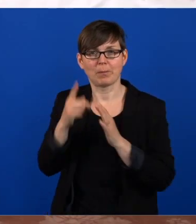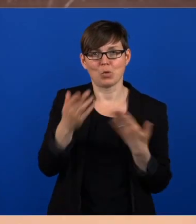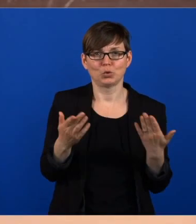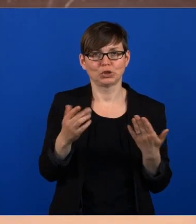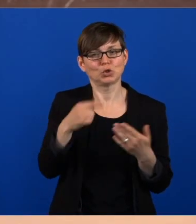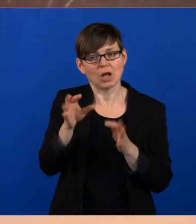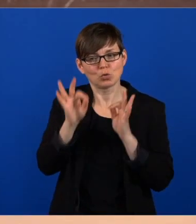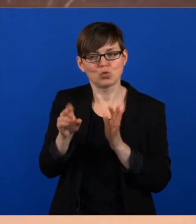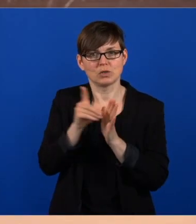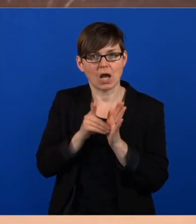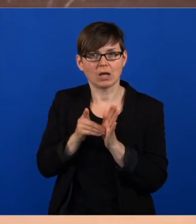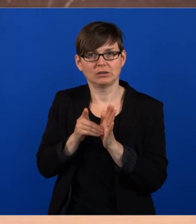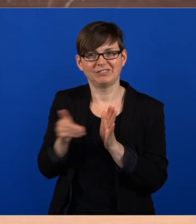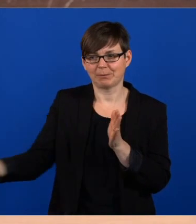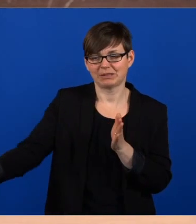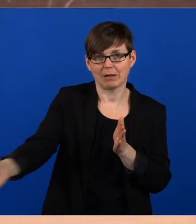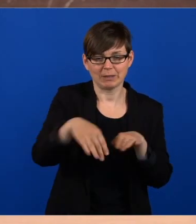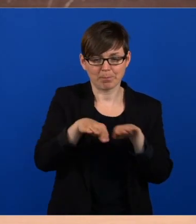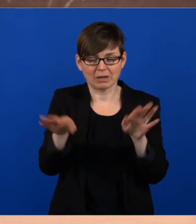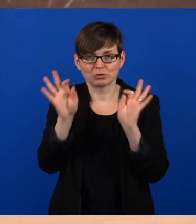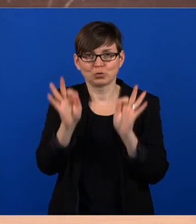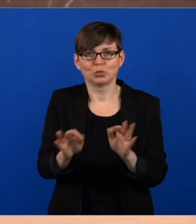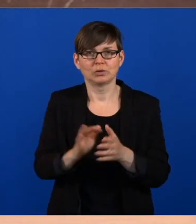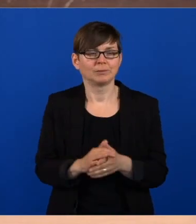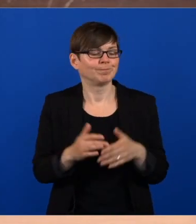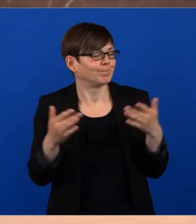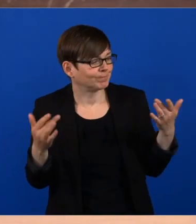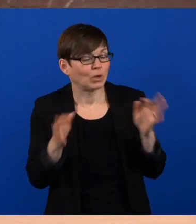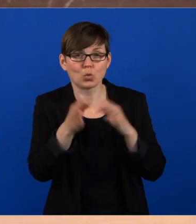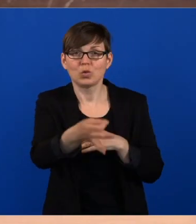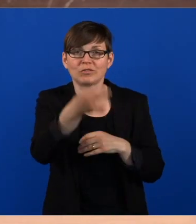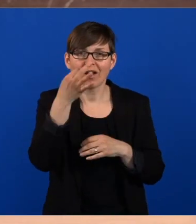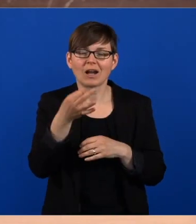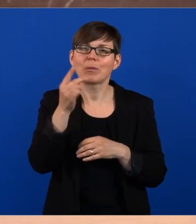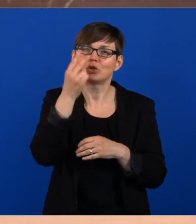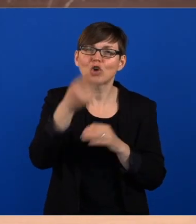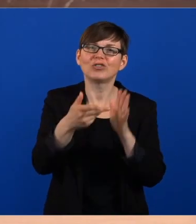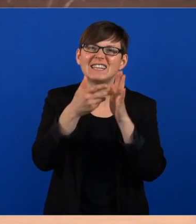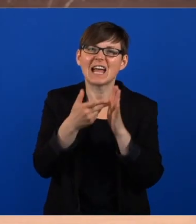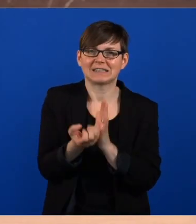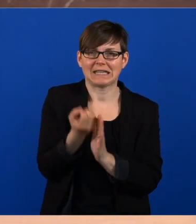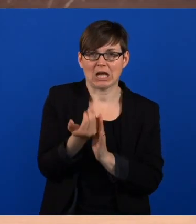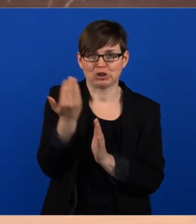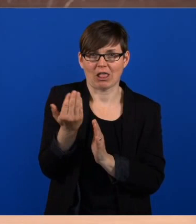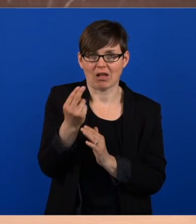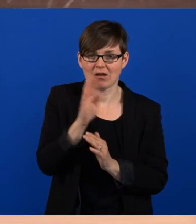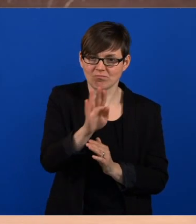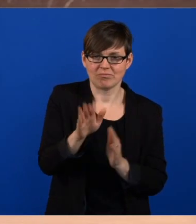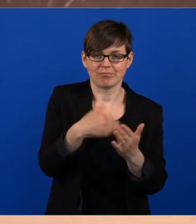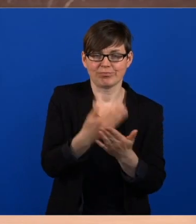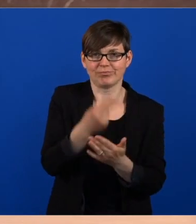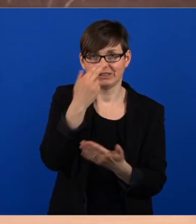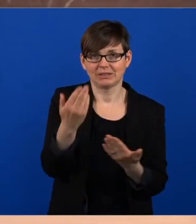Ja, das ist eine ganz praktische Frage, die sich aber zunächst einmal an die Testhersteller wendet. Es gibt derzeit in Hamburg, wenn ich das richtig weiß, zwei Tests, die